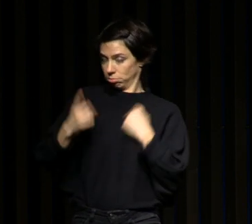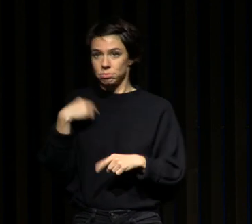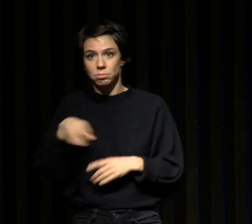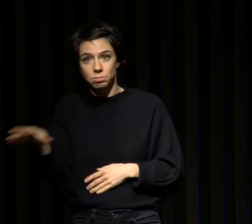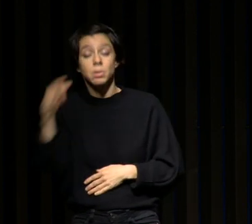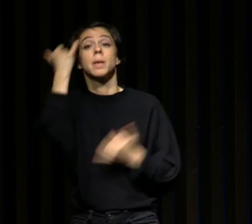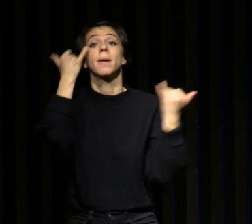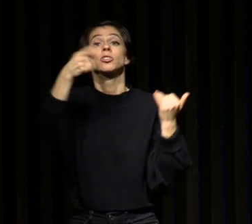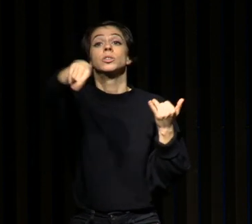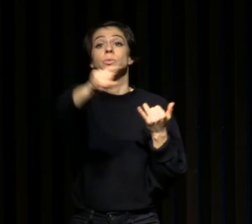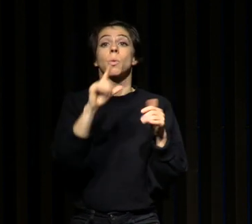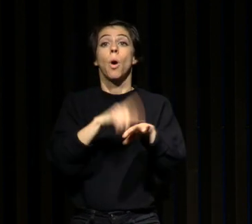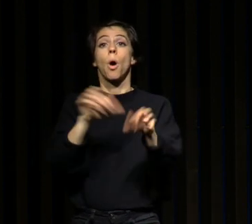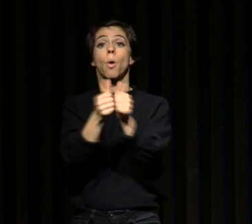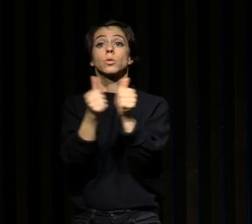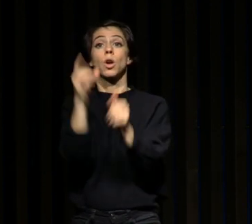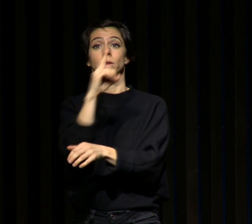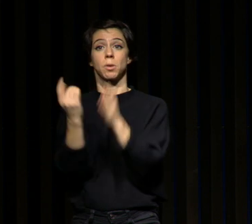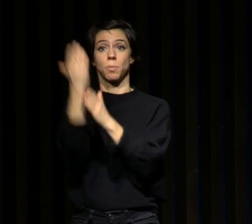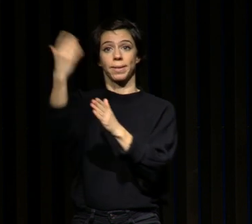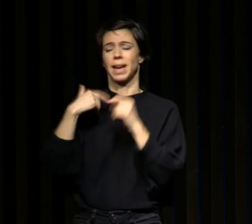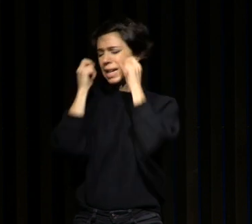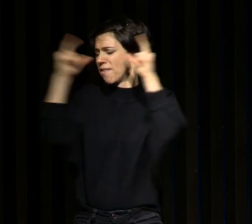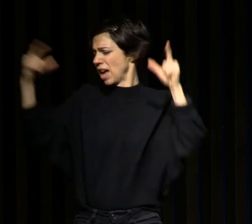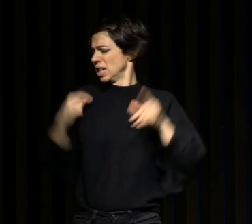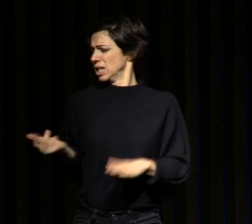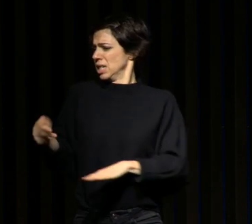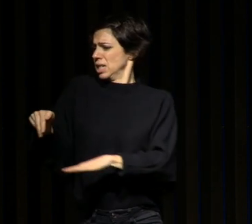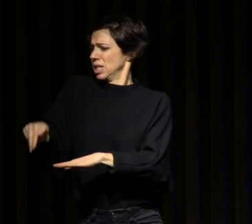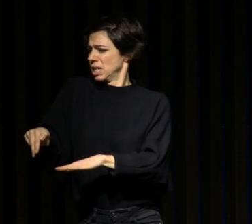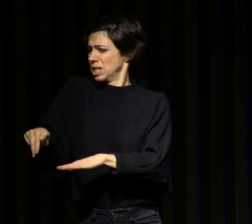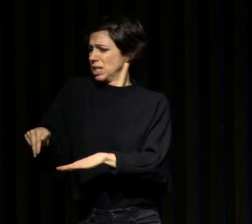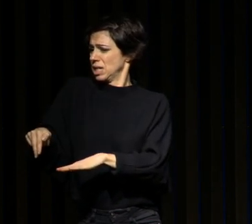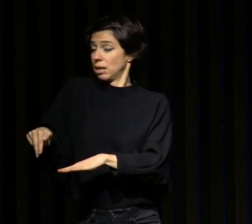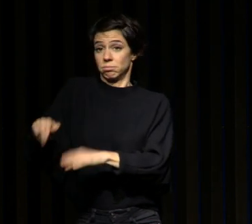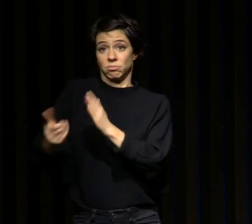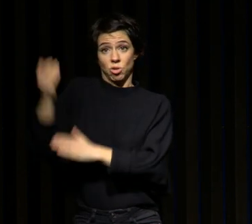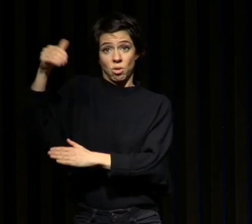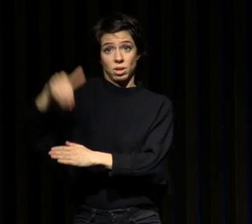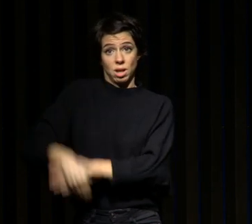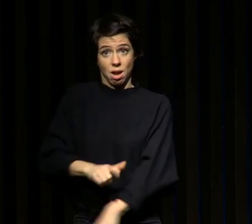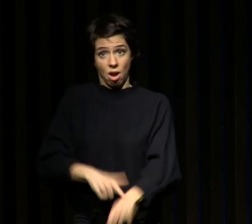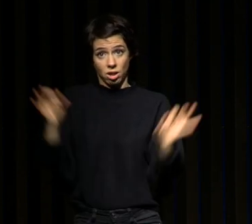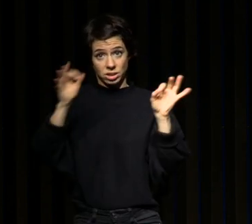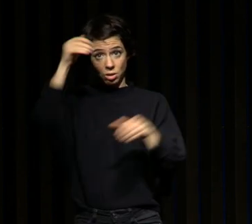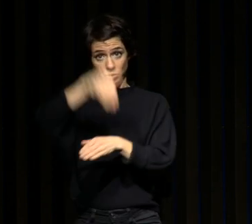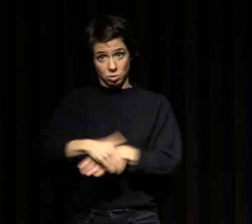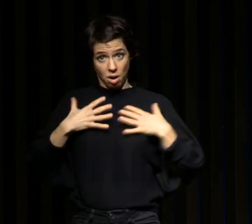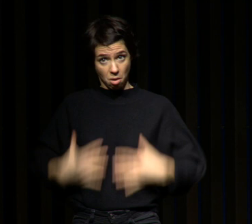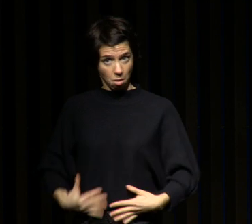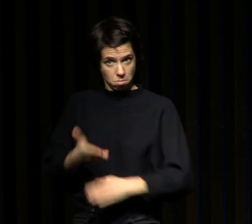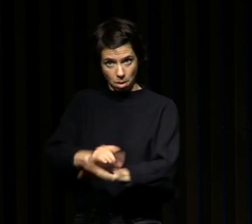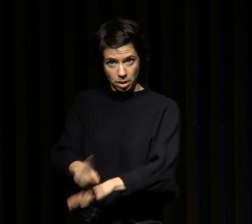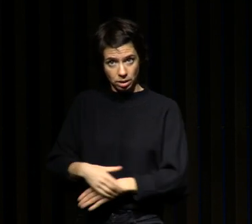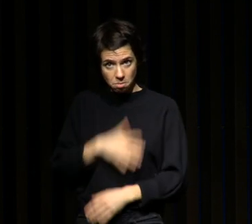le dimanche à 11h du matin il n pas question pour votre corps d'aller vous coucher à 10h du soir le dimanche ce soir alors que c'est bien l'heure à